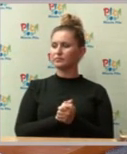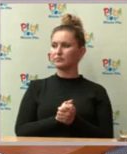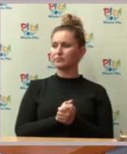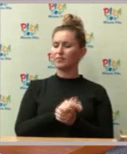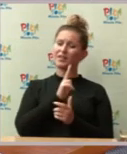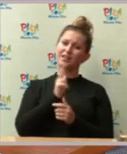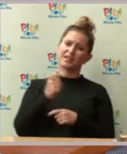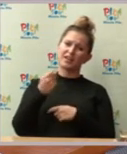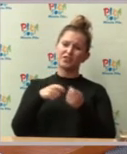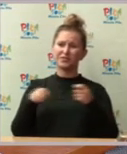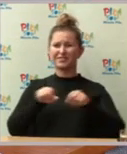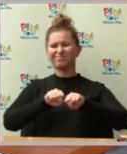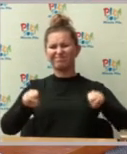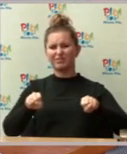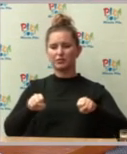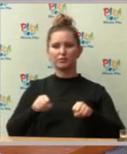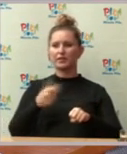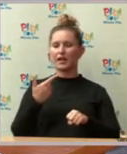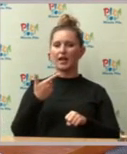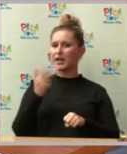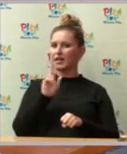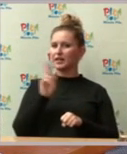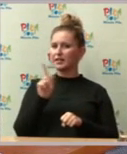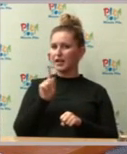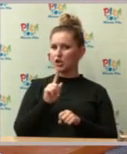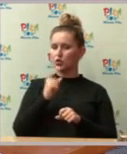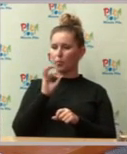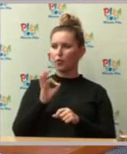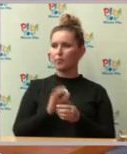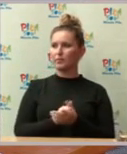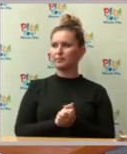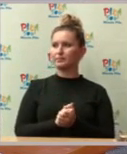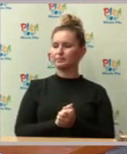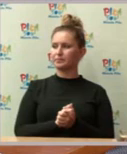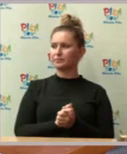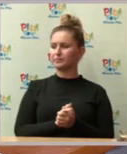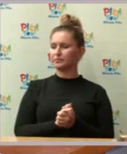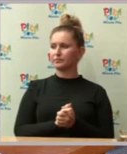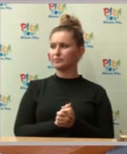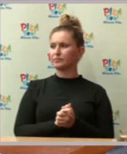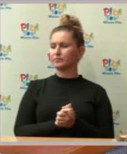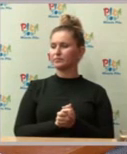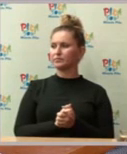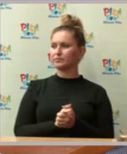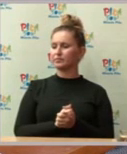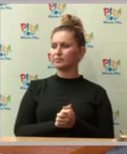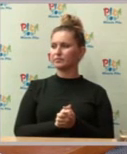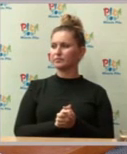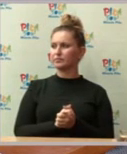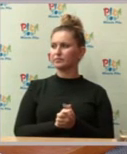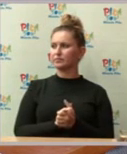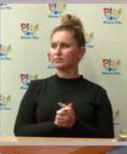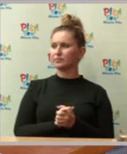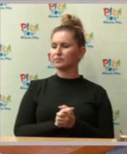wywołują Państw przeciw. Ja nie mówię, że ich nie będzie można czy nie należy przeprowadzić. Jeżeli nie będzie innego rozwiązania, to